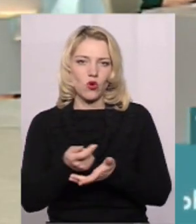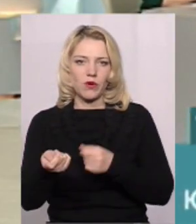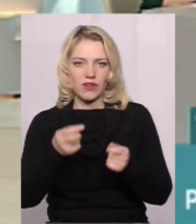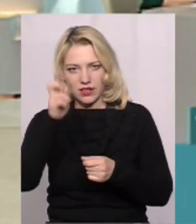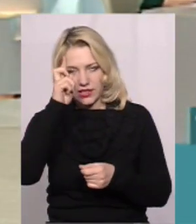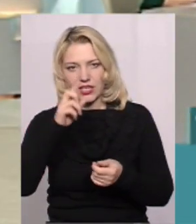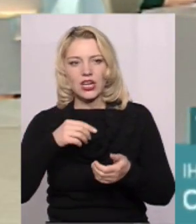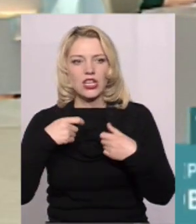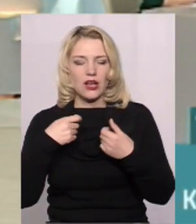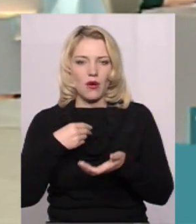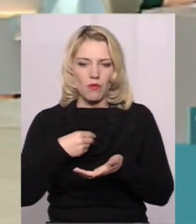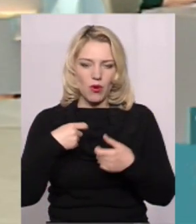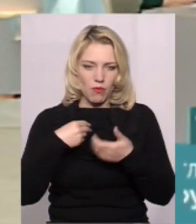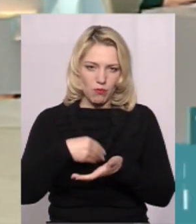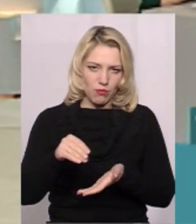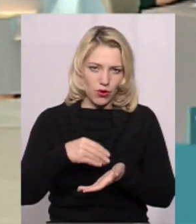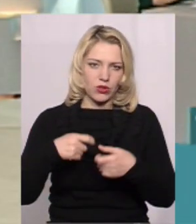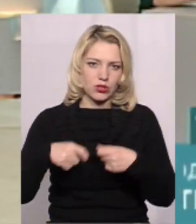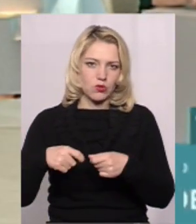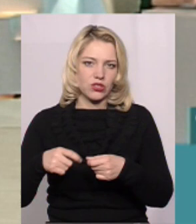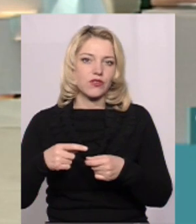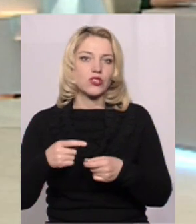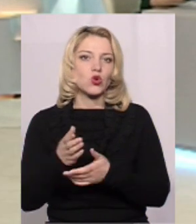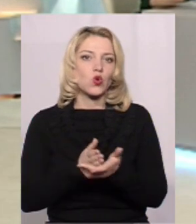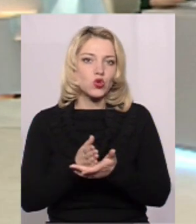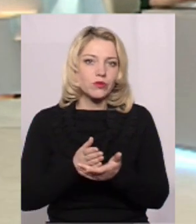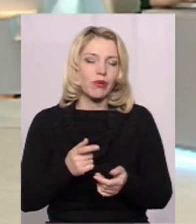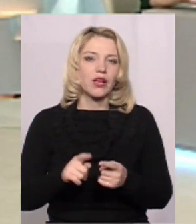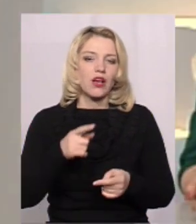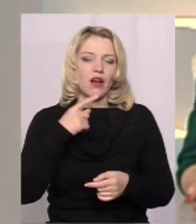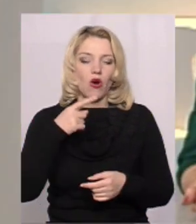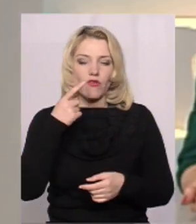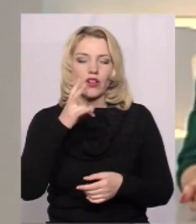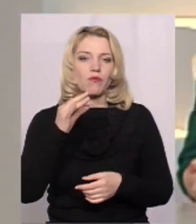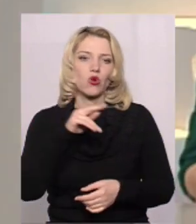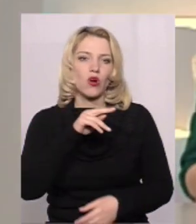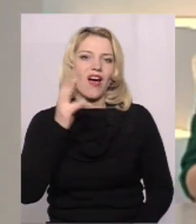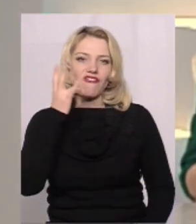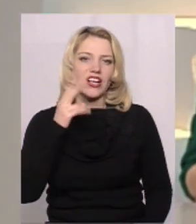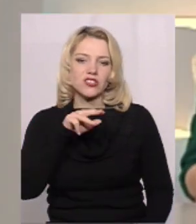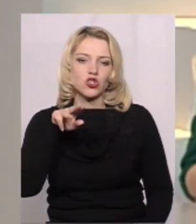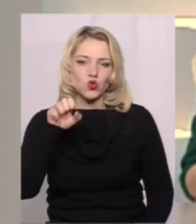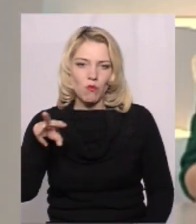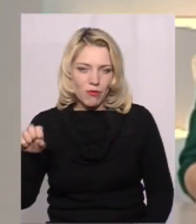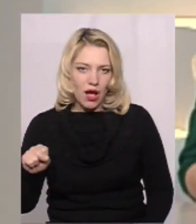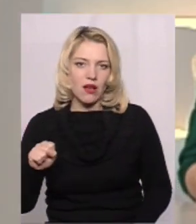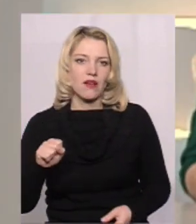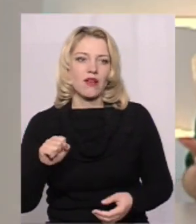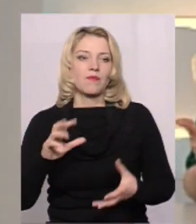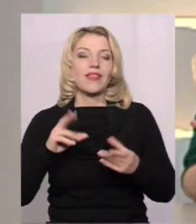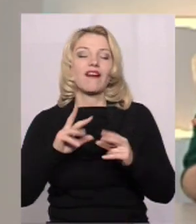управління Держспродспоживслужби у Хмельницькій області Ми говорили про черговий спалах африканської чуми І як взагалі в